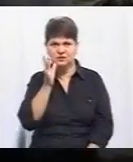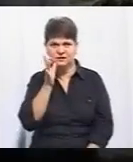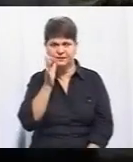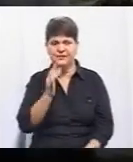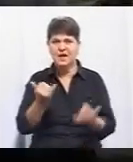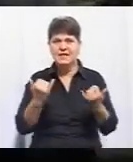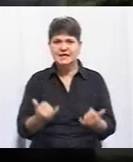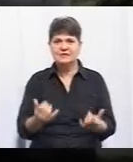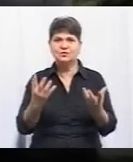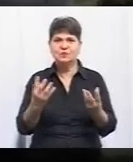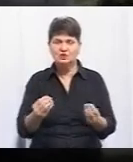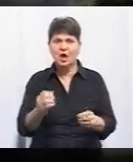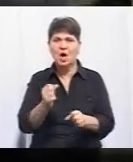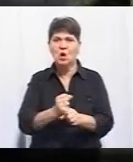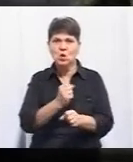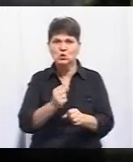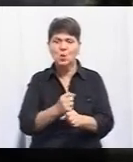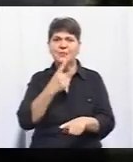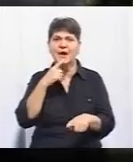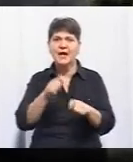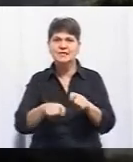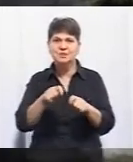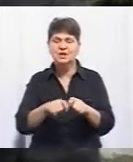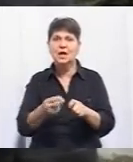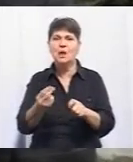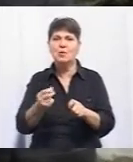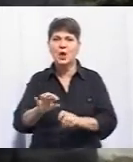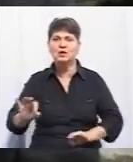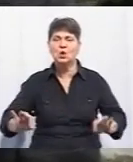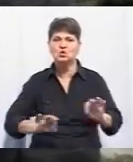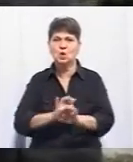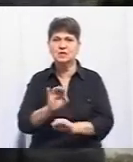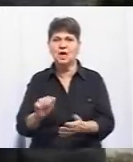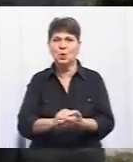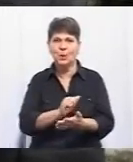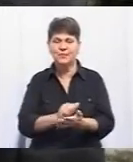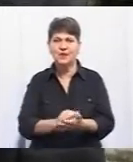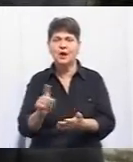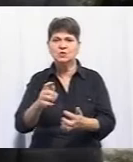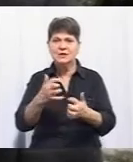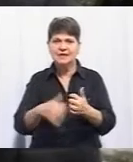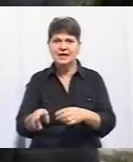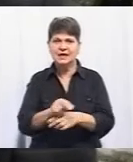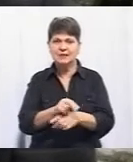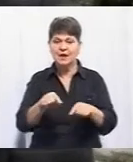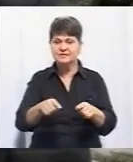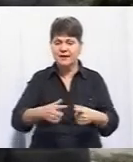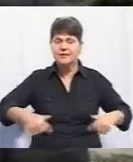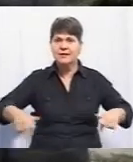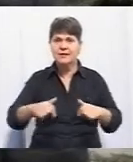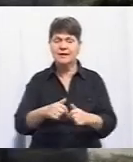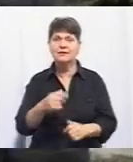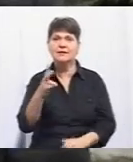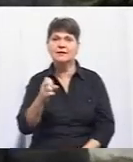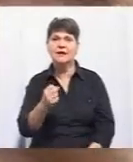розроблена, проходить експертизу, проєктно-кошториска документація щодо поточнього середнього ремонту цієї ділянки дороги, там на 4